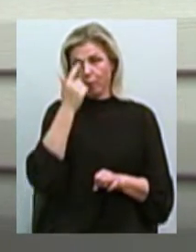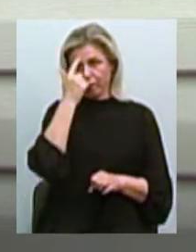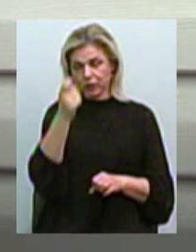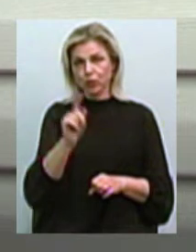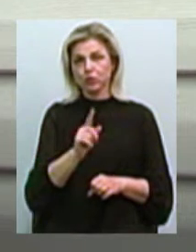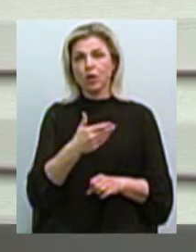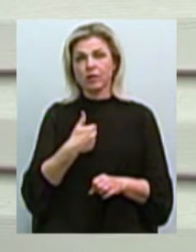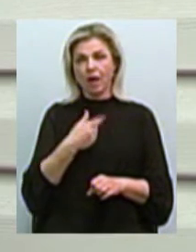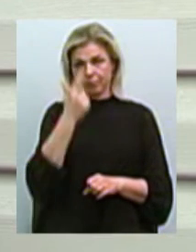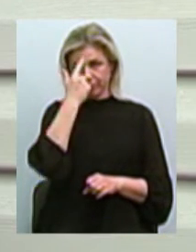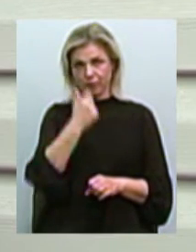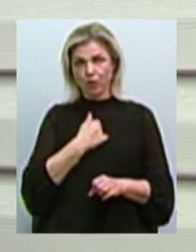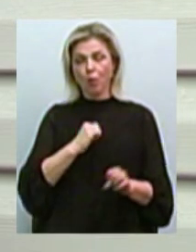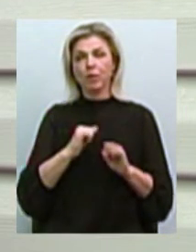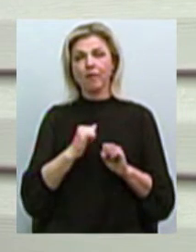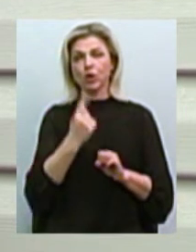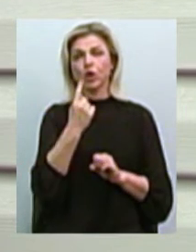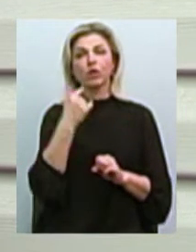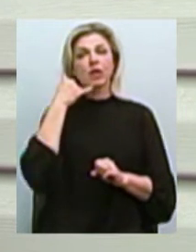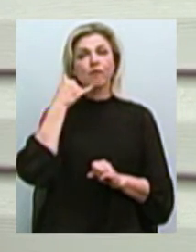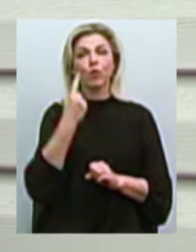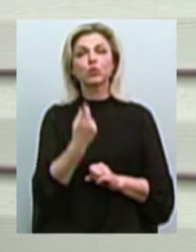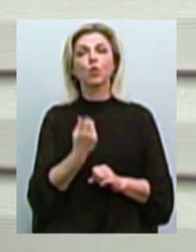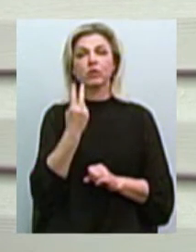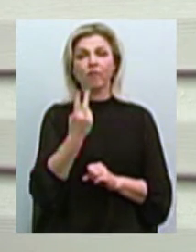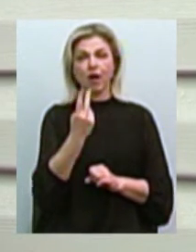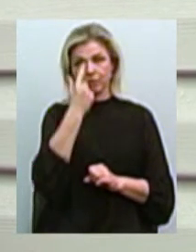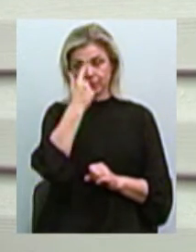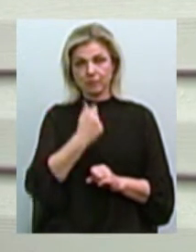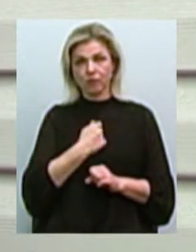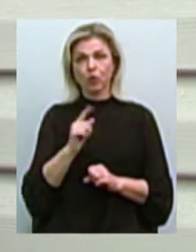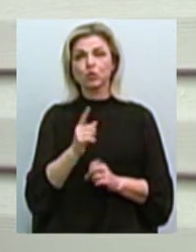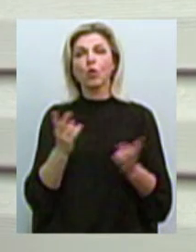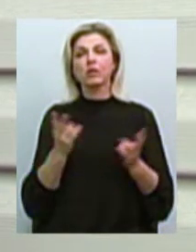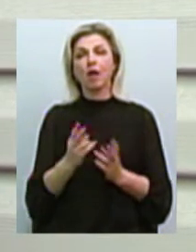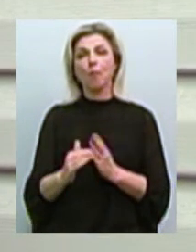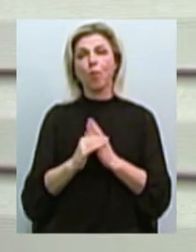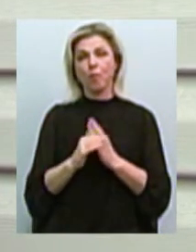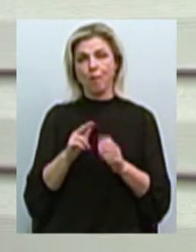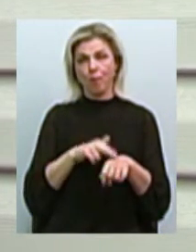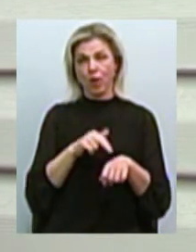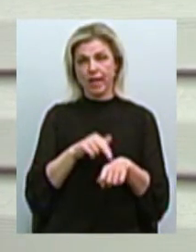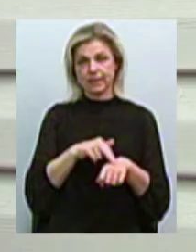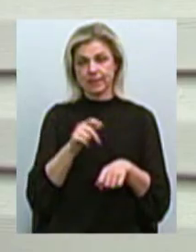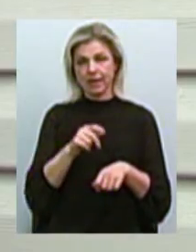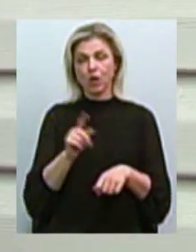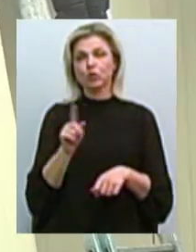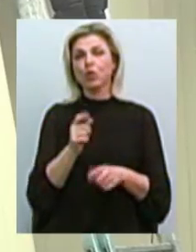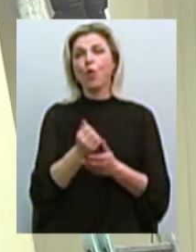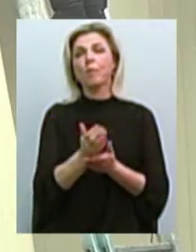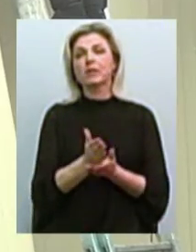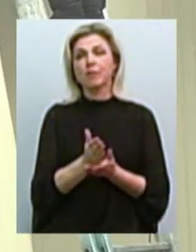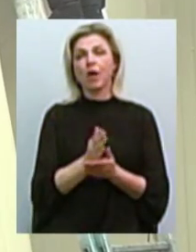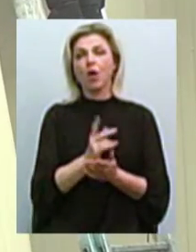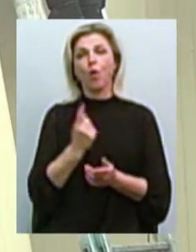надійшло по лінії 102 сигнал про те, що нібито потрібна допомога поліції для того, щоб забезпечити